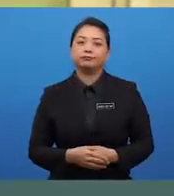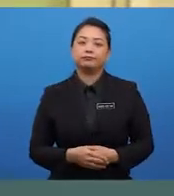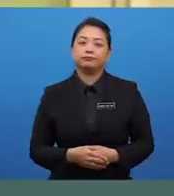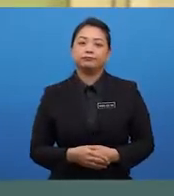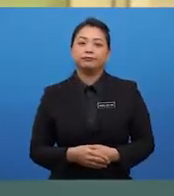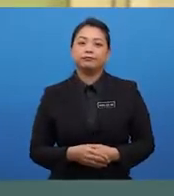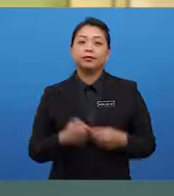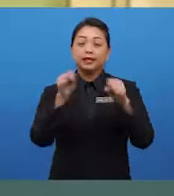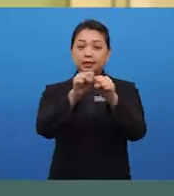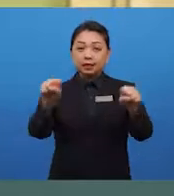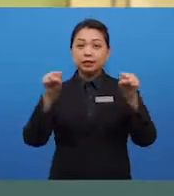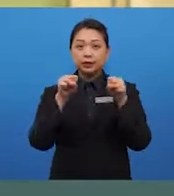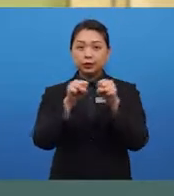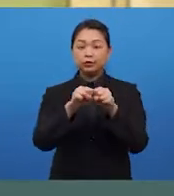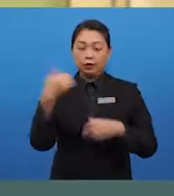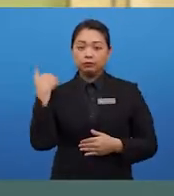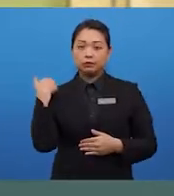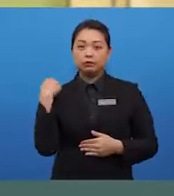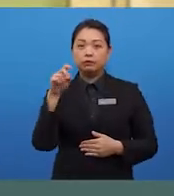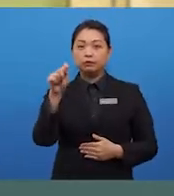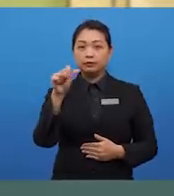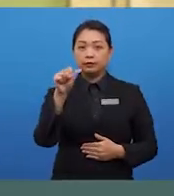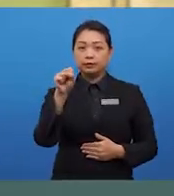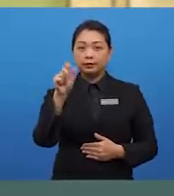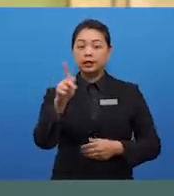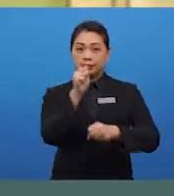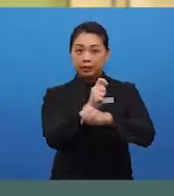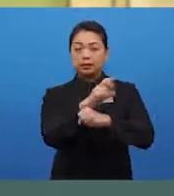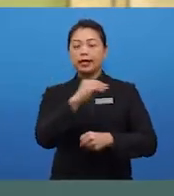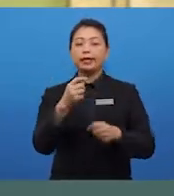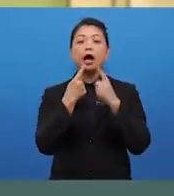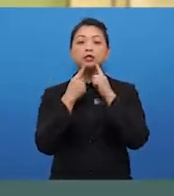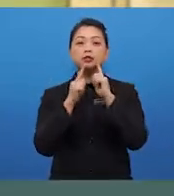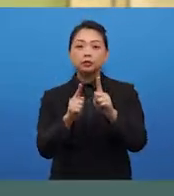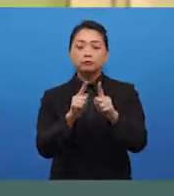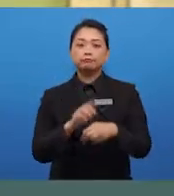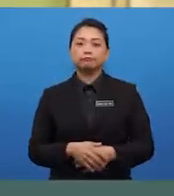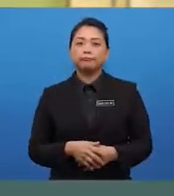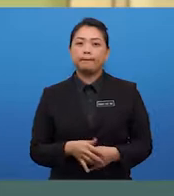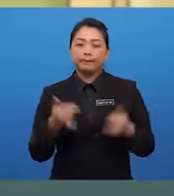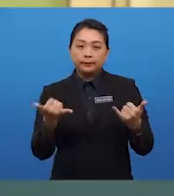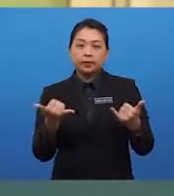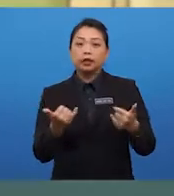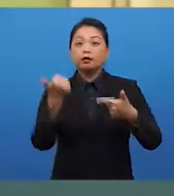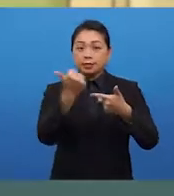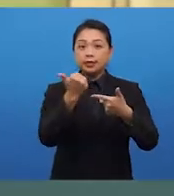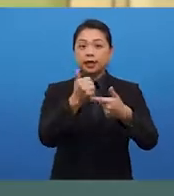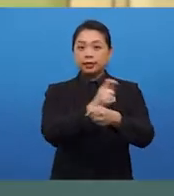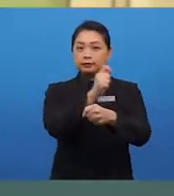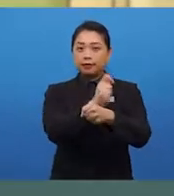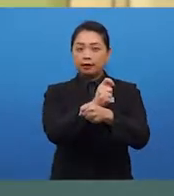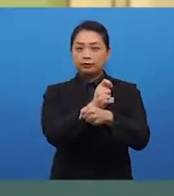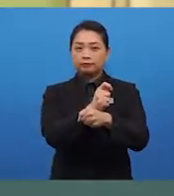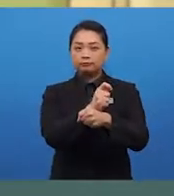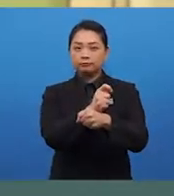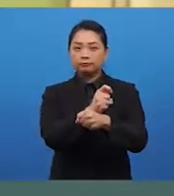The situation consists of a task and an answer. Now, the second task in